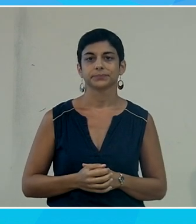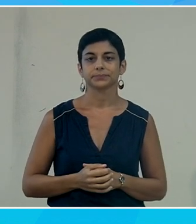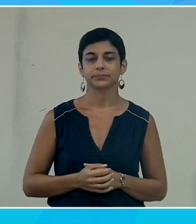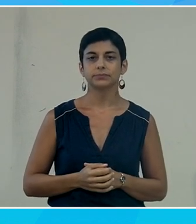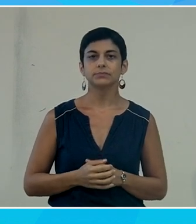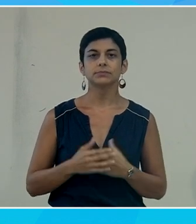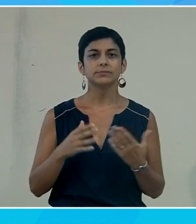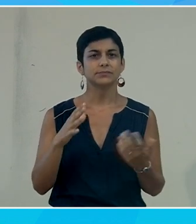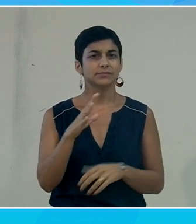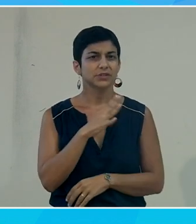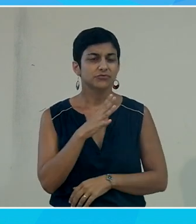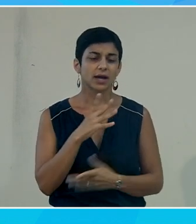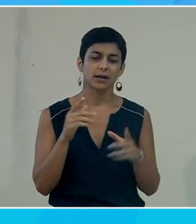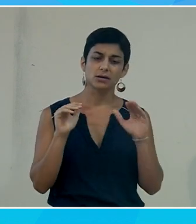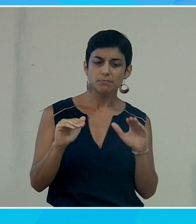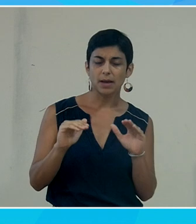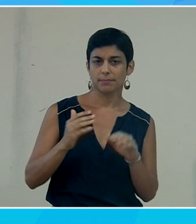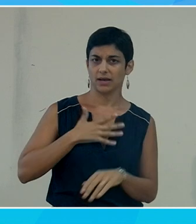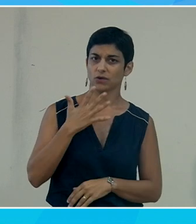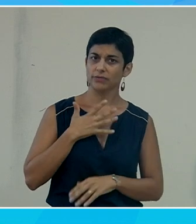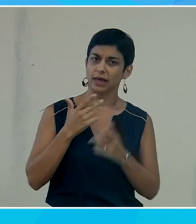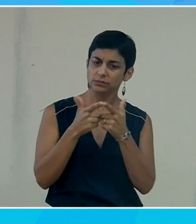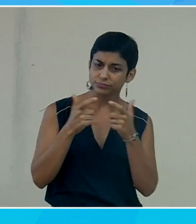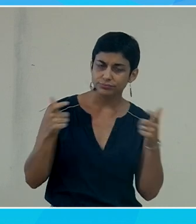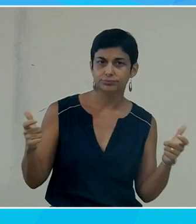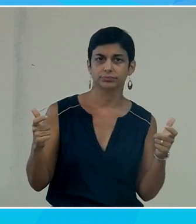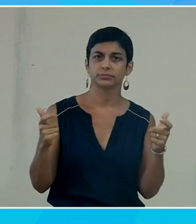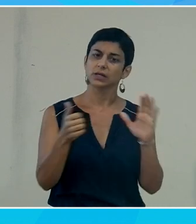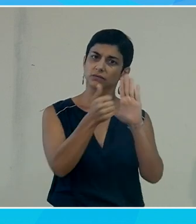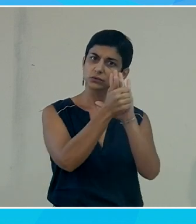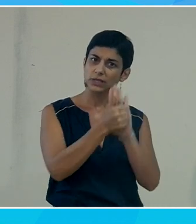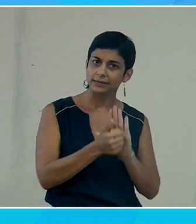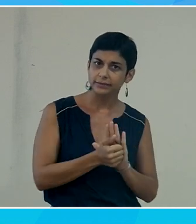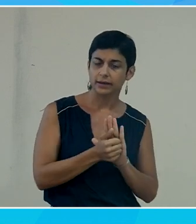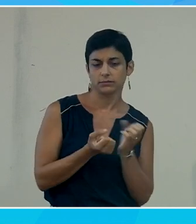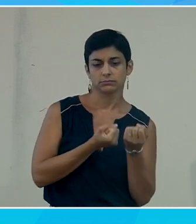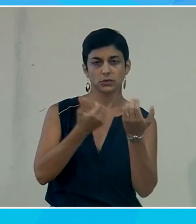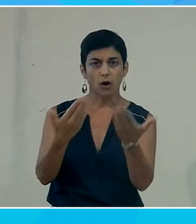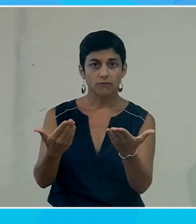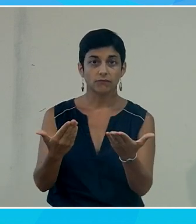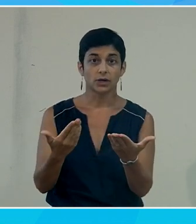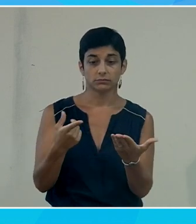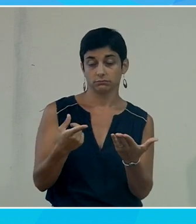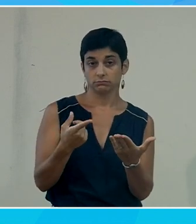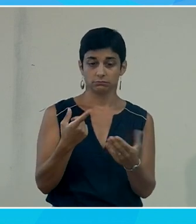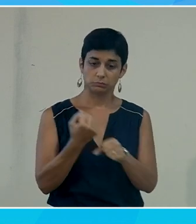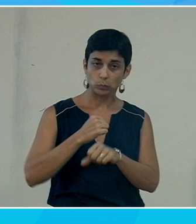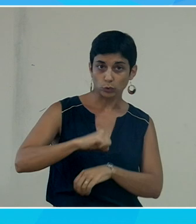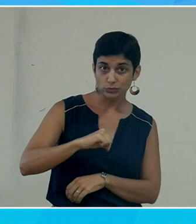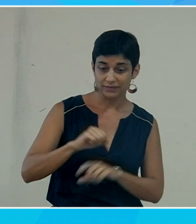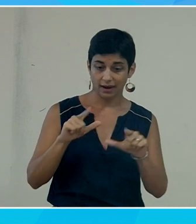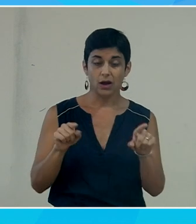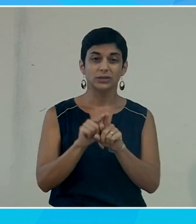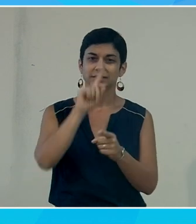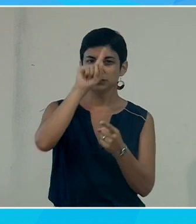Il y a pas mal de bénéfices derrière tout ça. Il y a plein de fonctionnalités qui sont offertes, ça engage des gains de productivité. Il y a des sujets de conformité.